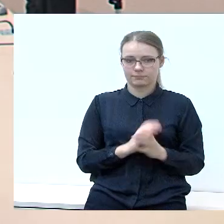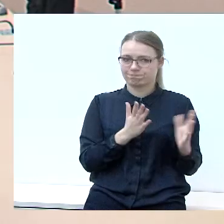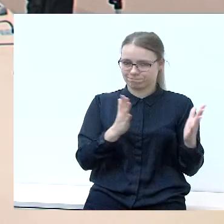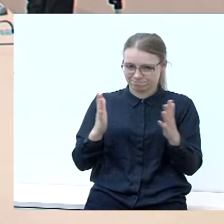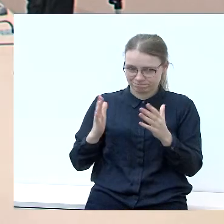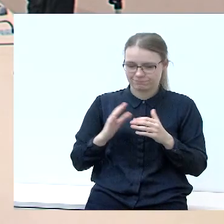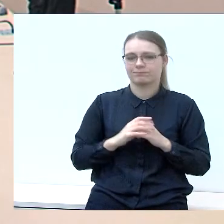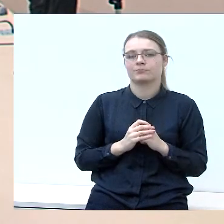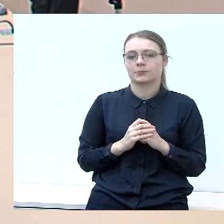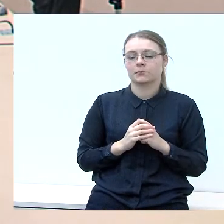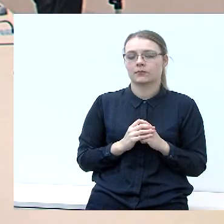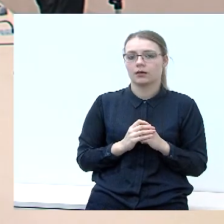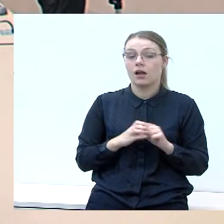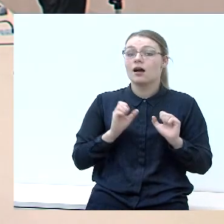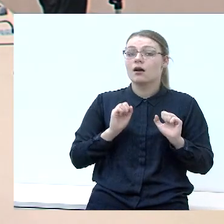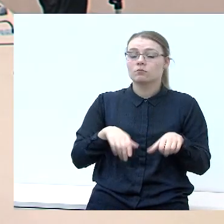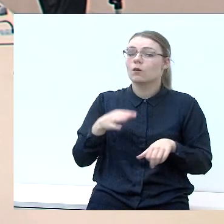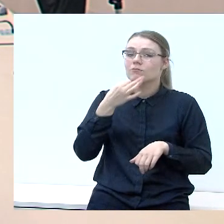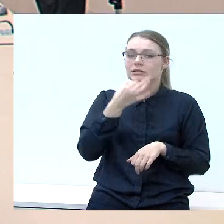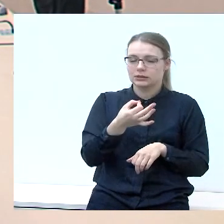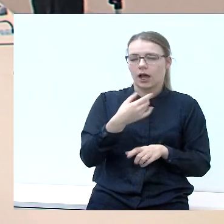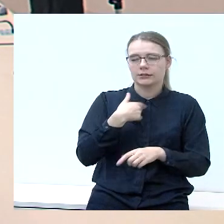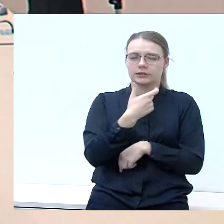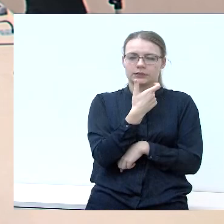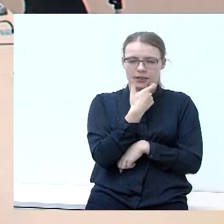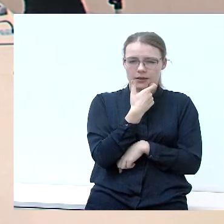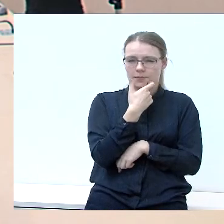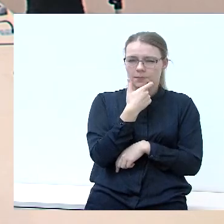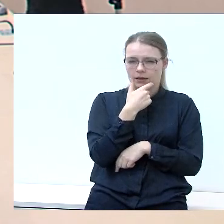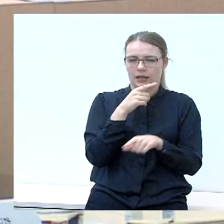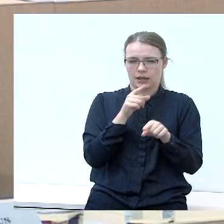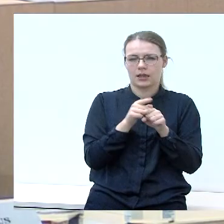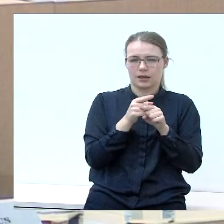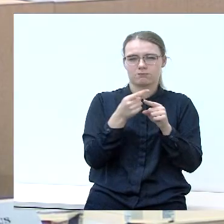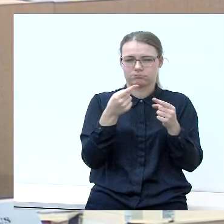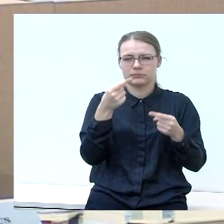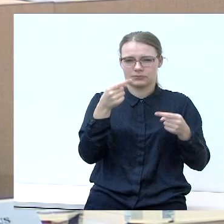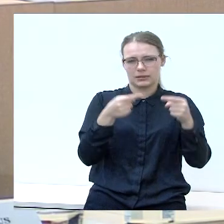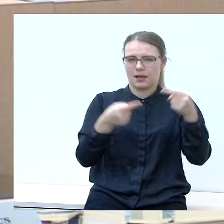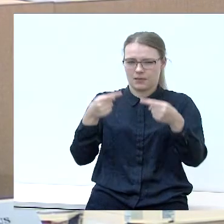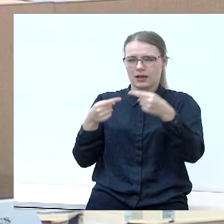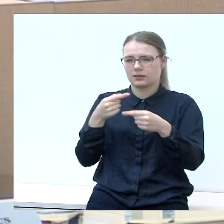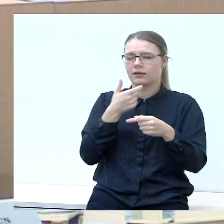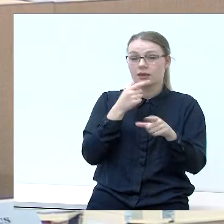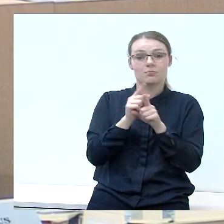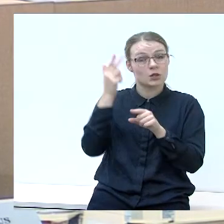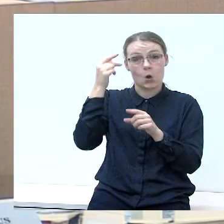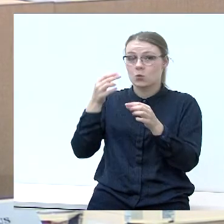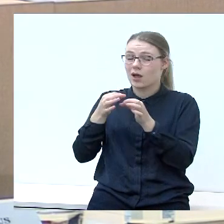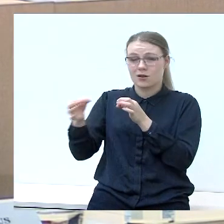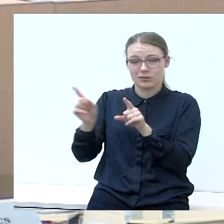Kaliu pasakyti, kad stebėjau ne vienus debatus. Net Kaunau rajonas sprendžia tą problemą.